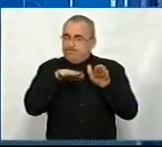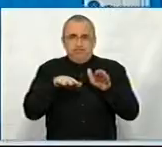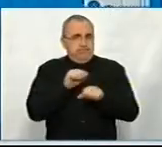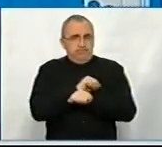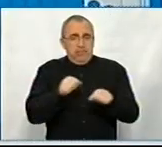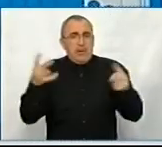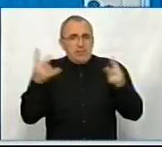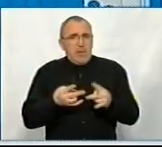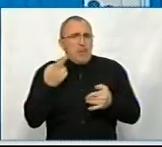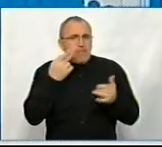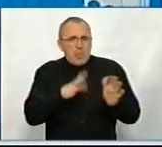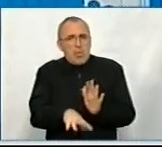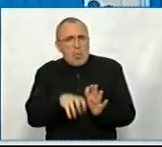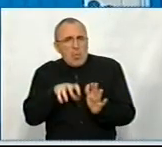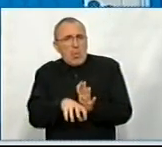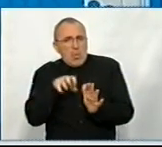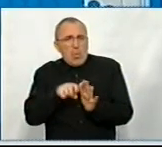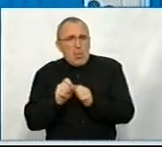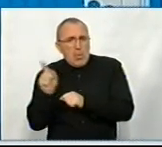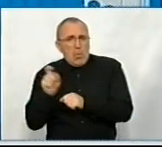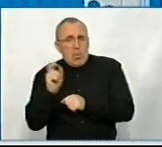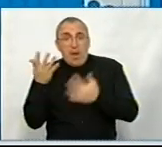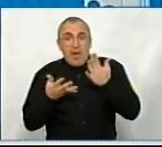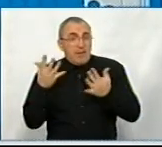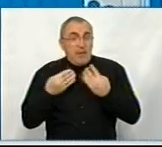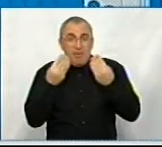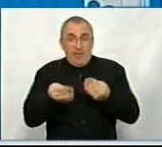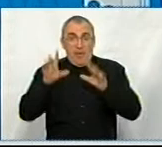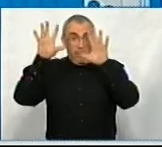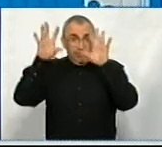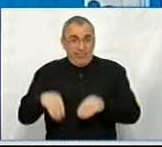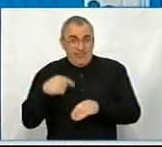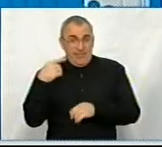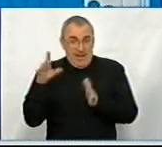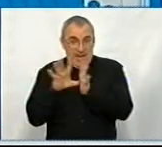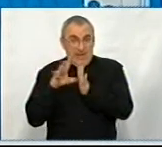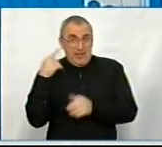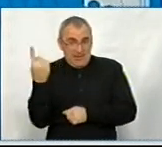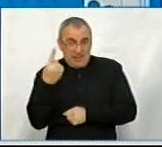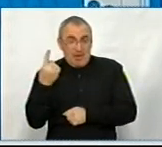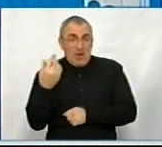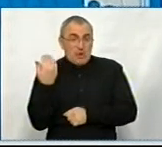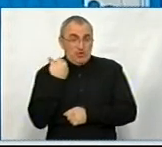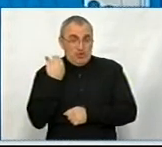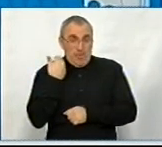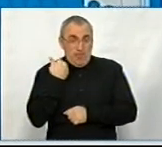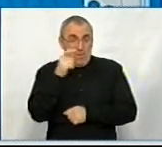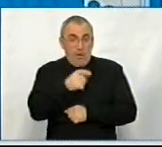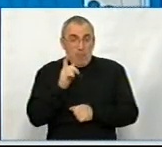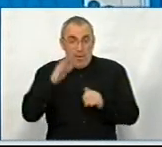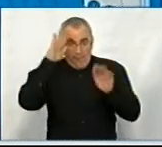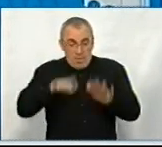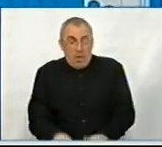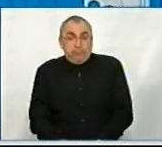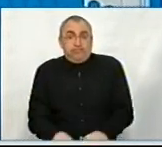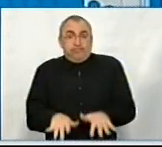і його потрібно постійно відкачувати. І якщо буде, не дай Бог, відключення від електромережі шахти за борги, то рівень ґрунтових вод